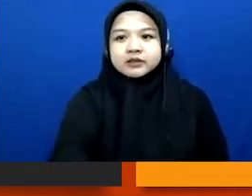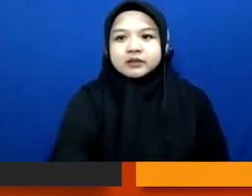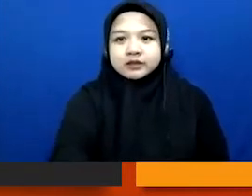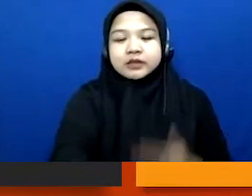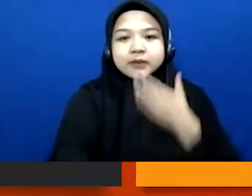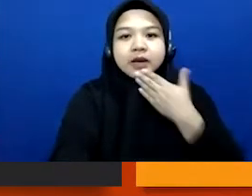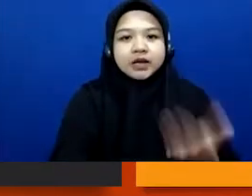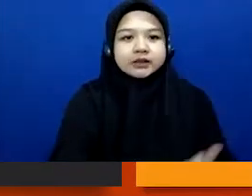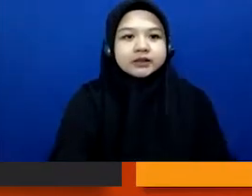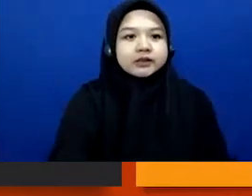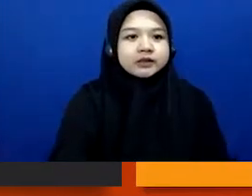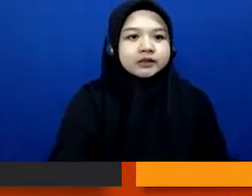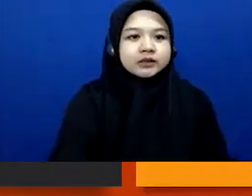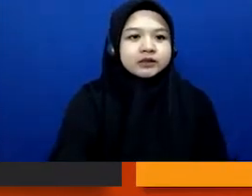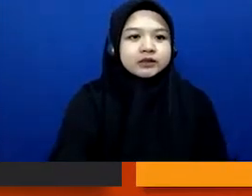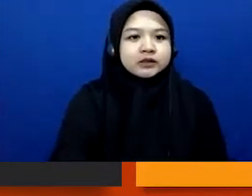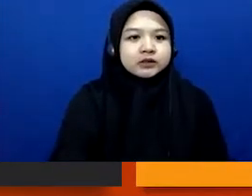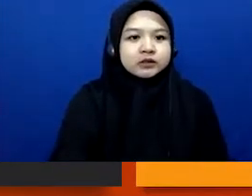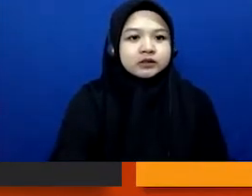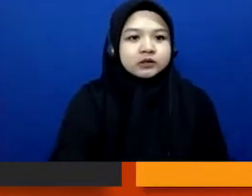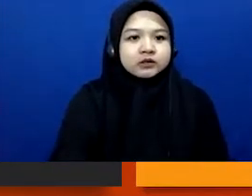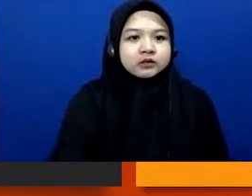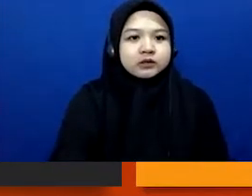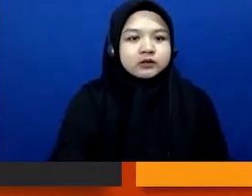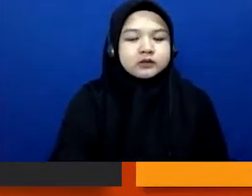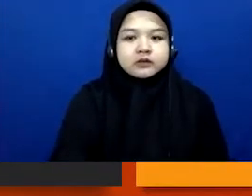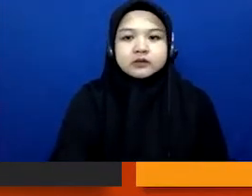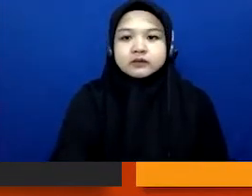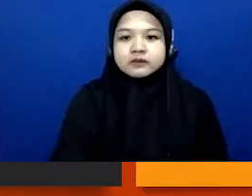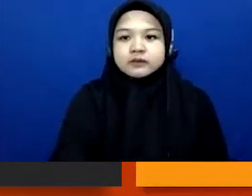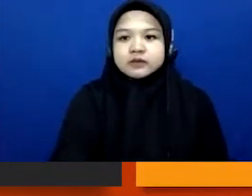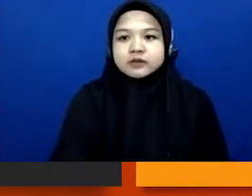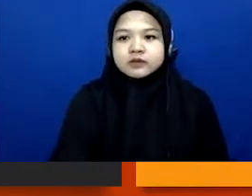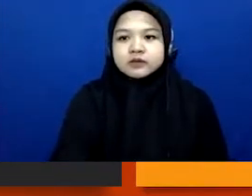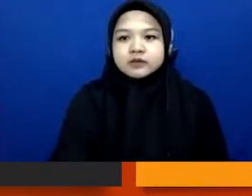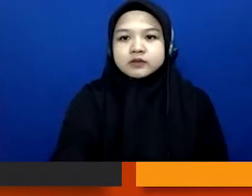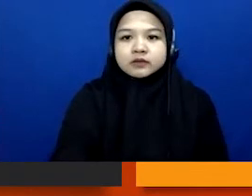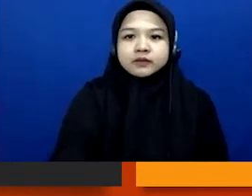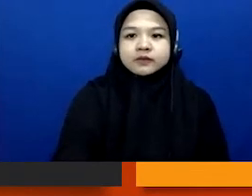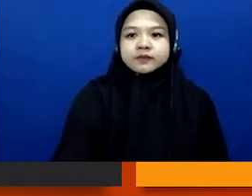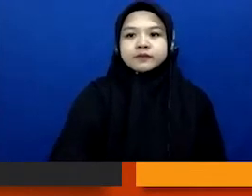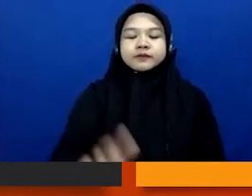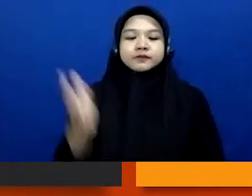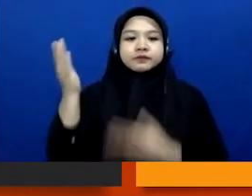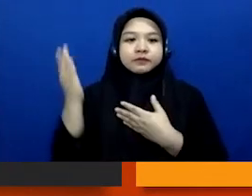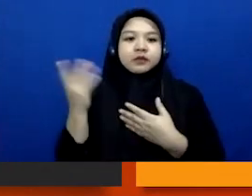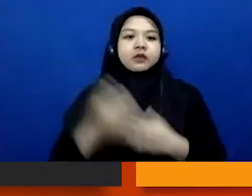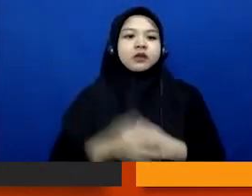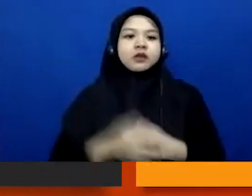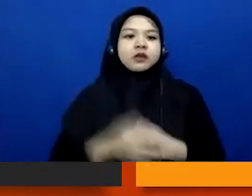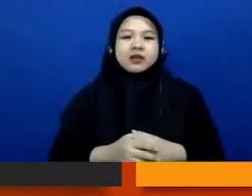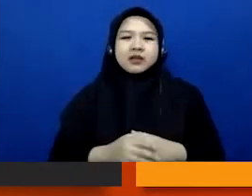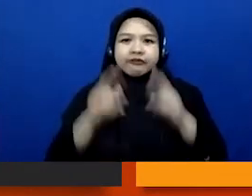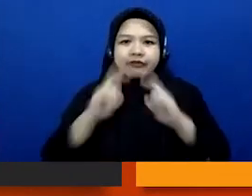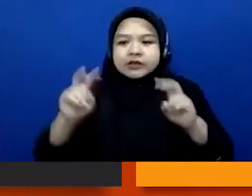kasih ya selanjutnya nah dalam metode dalam investigasi itu teman-teman